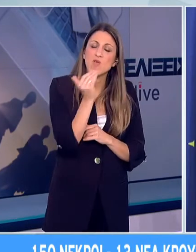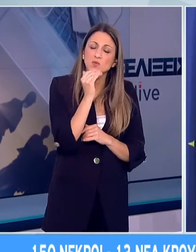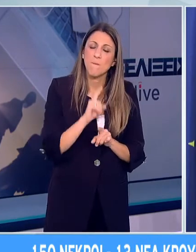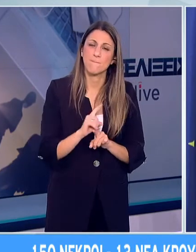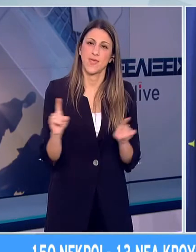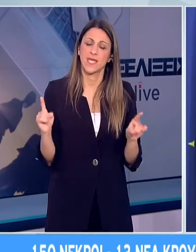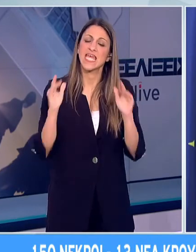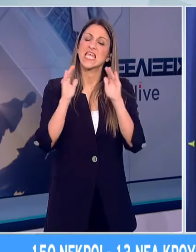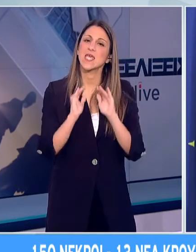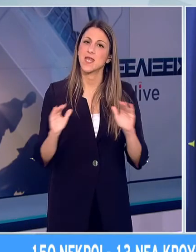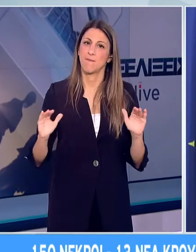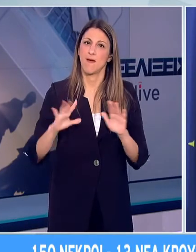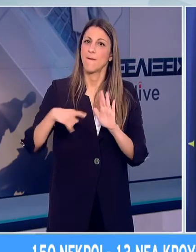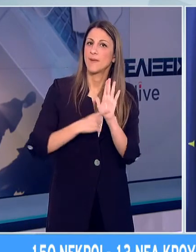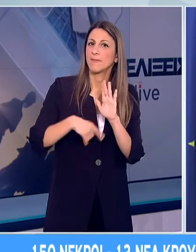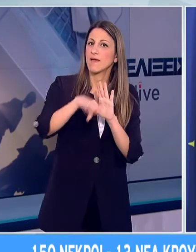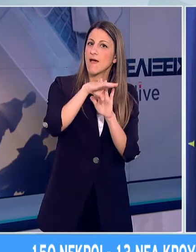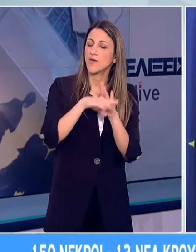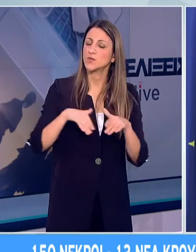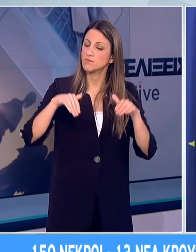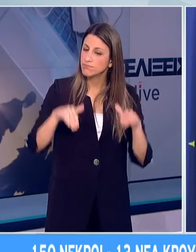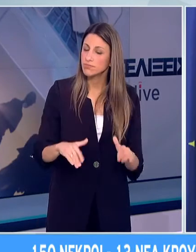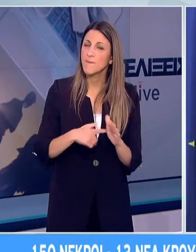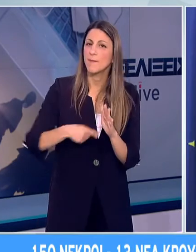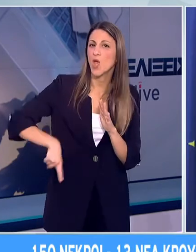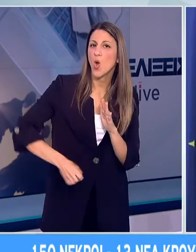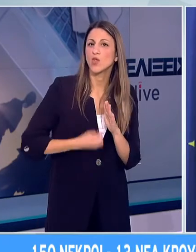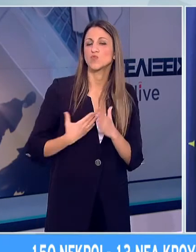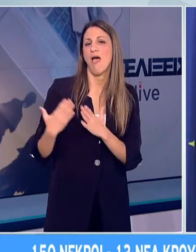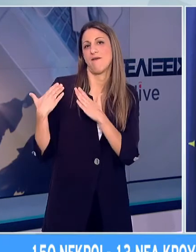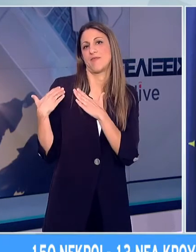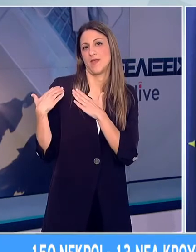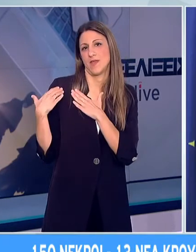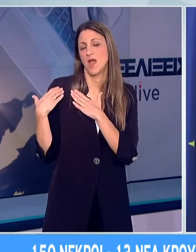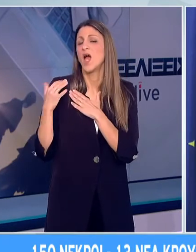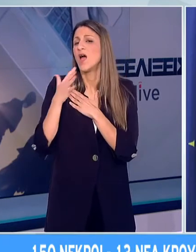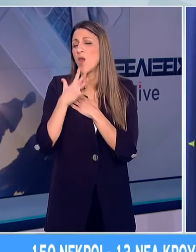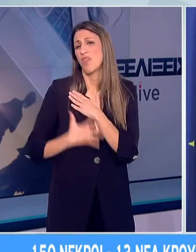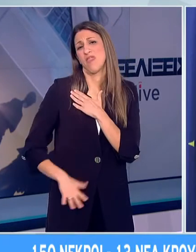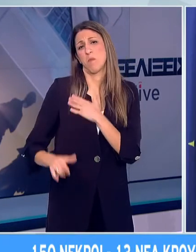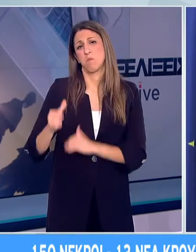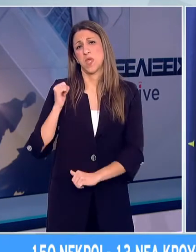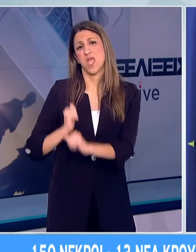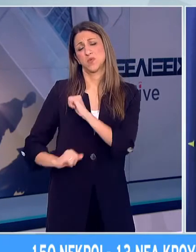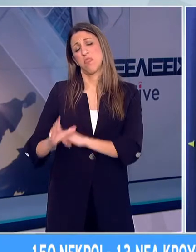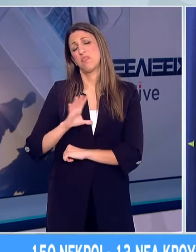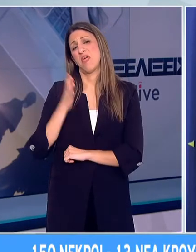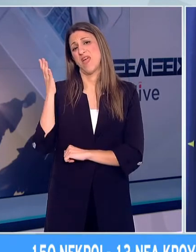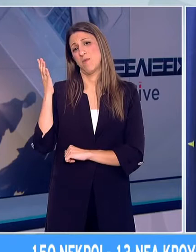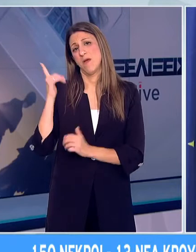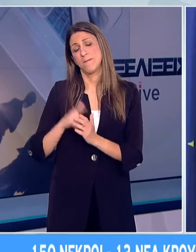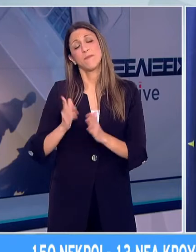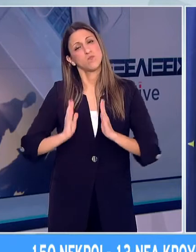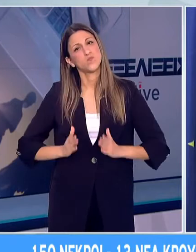κίνδυνο. Παραμένουμε πειθαρχημένοι, παραμένουμε υπεύθυνοι, γιατί κανένας μας δεν θέλει να γυρίσουμε εκεί που ήμασταν εχθές.